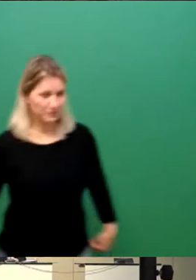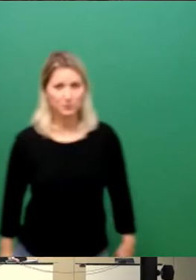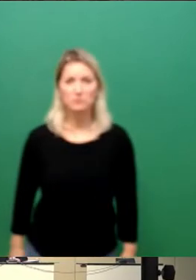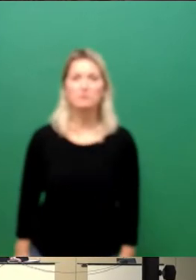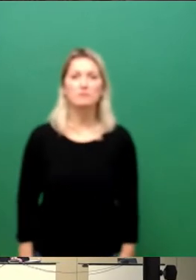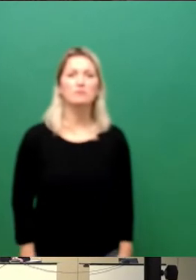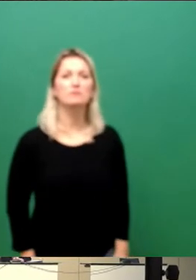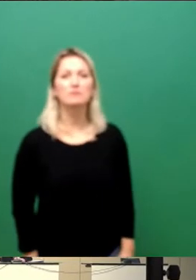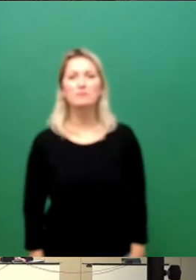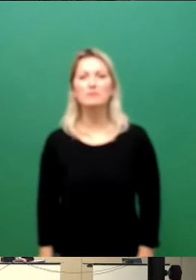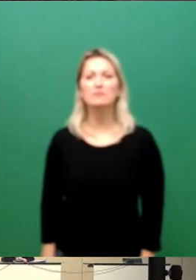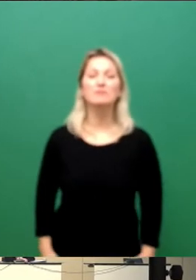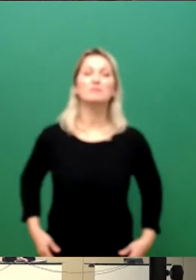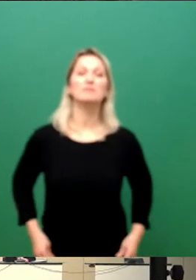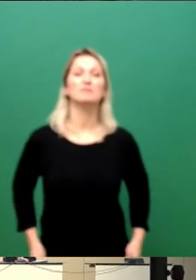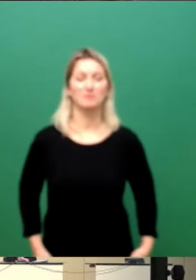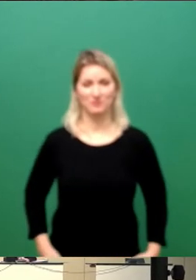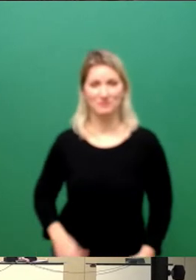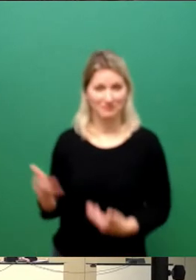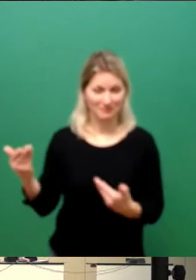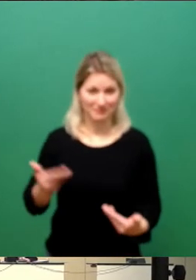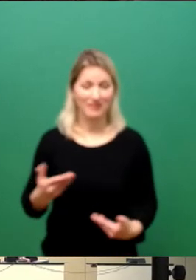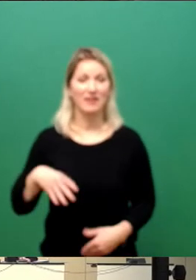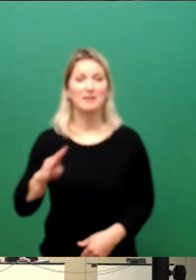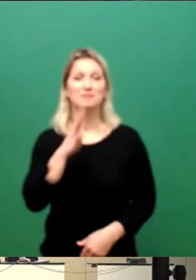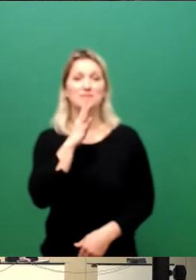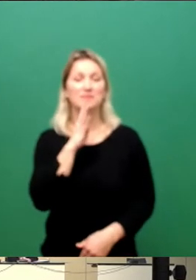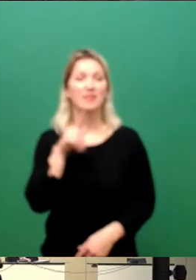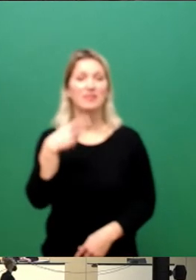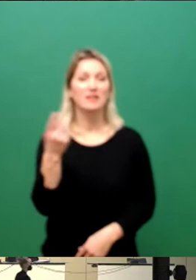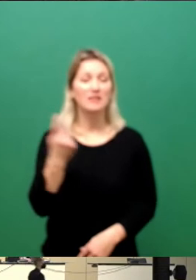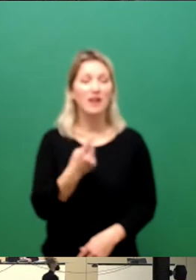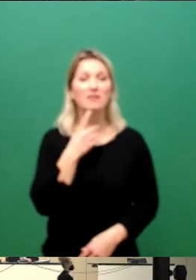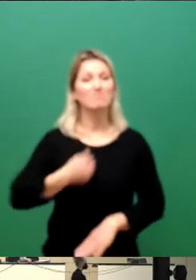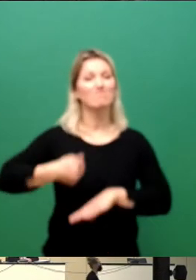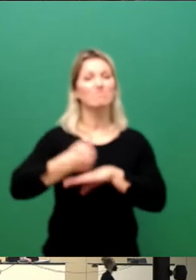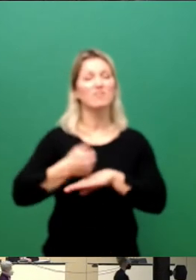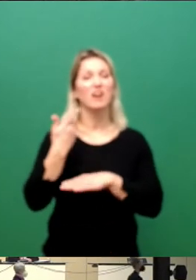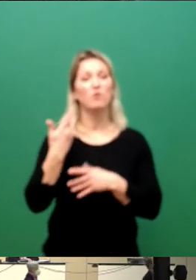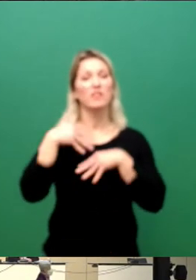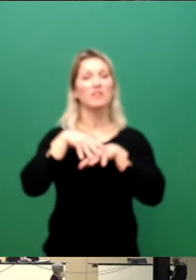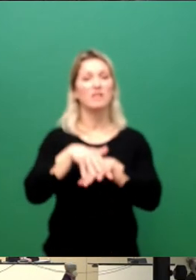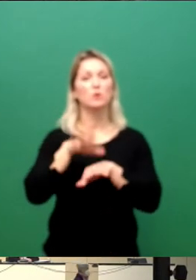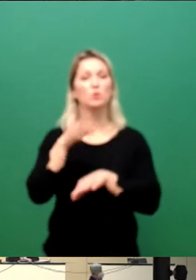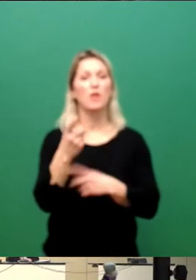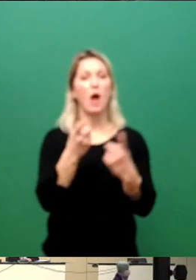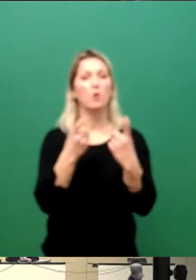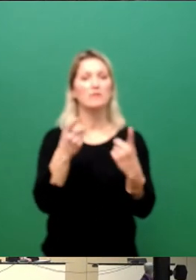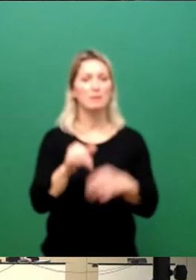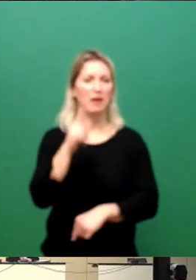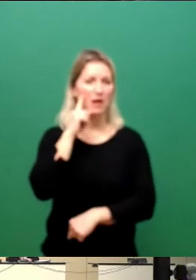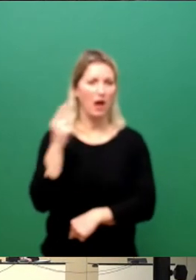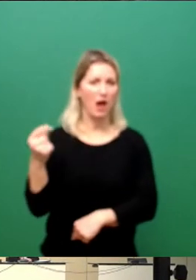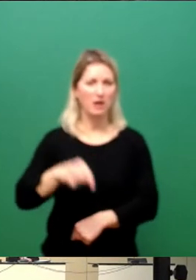auch nach unserer Hauptsatzung berechtigt, der Vorsitzende des Integrations und Ausländerbeirats, Herr Winsche, bitte schön, und dann Herr